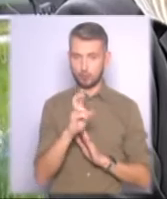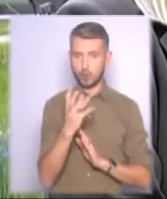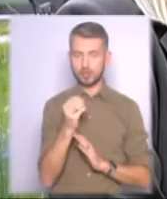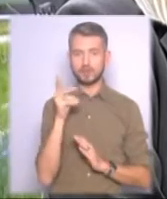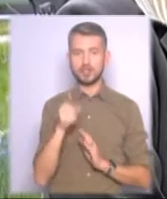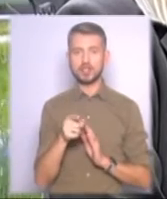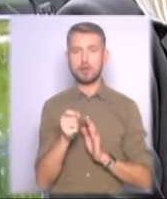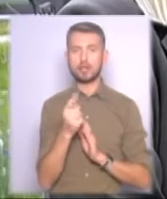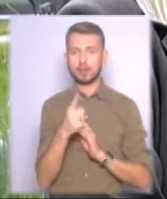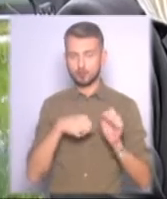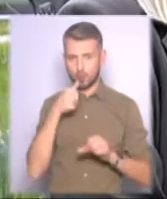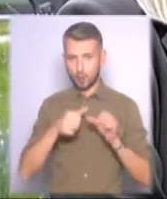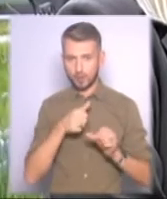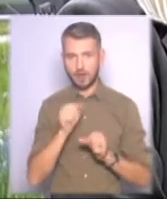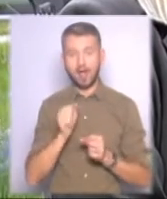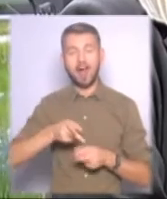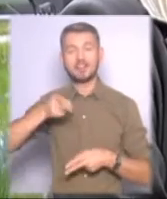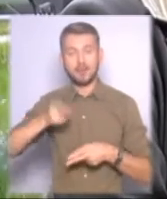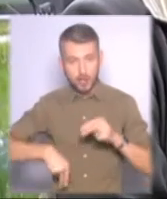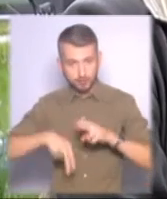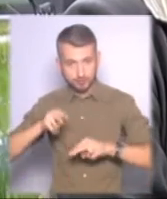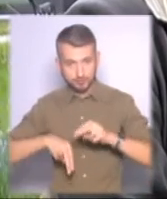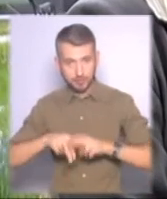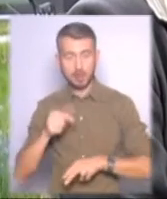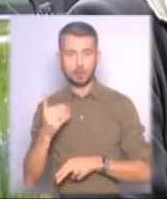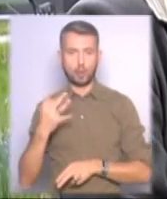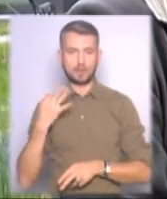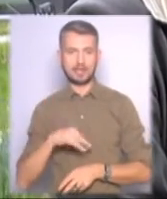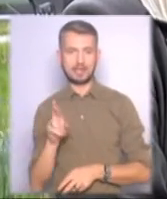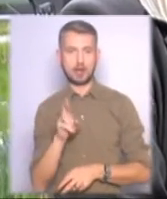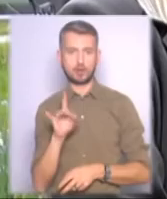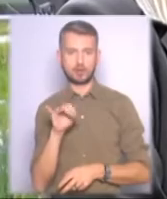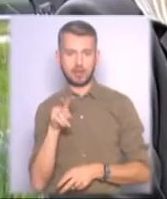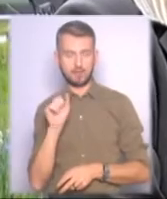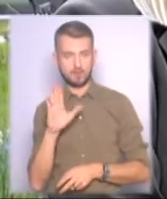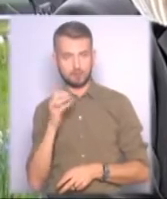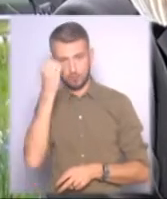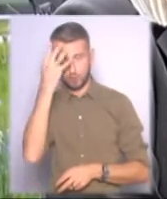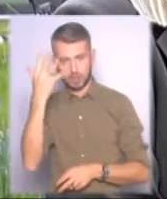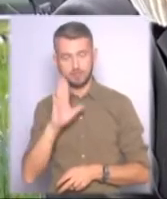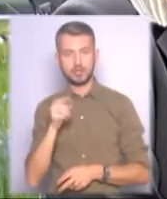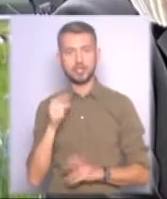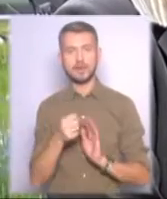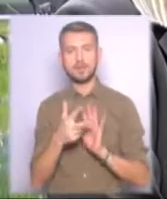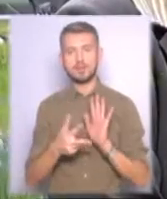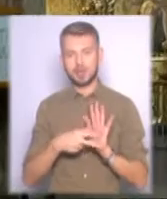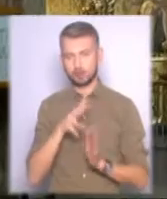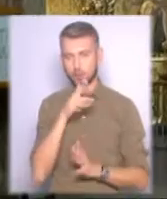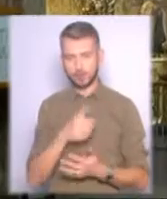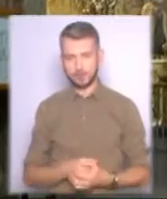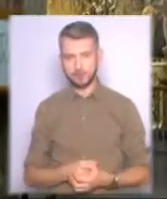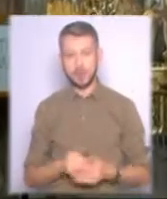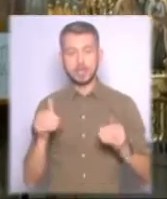1011 році, а завершив його син Ярослав Мудрий у 1018 році.